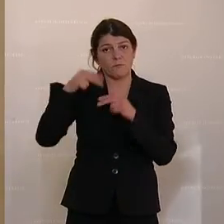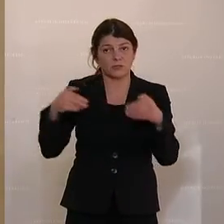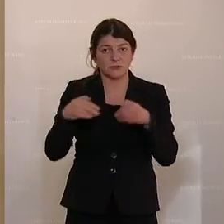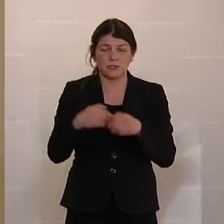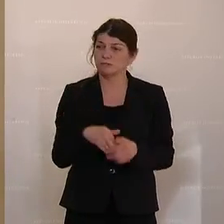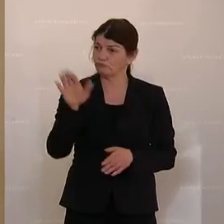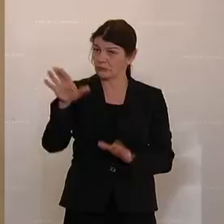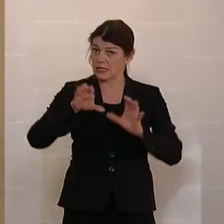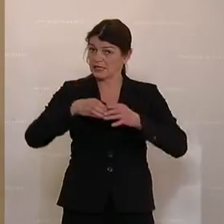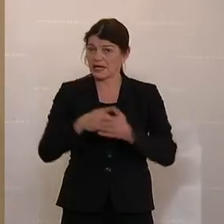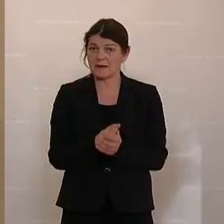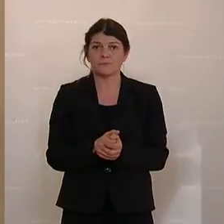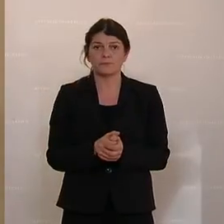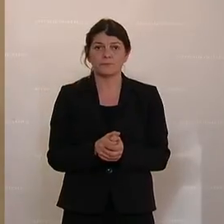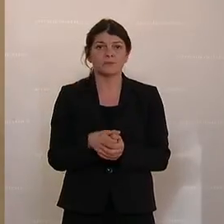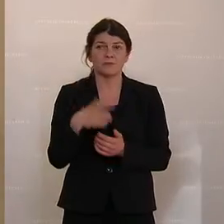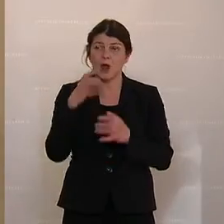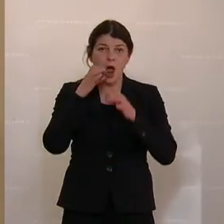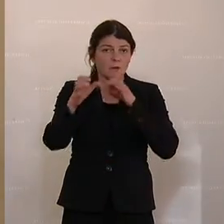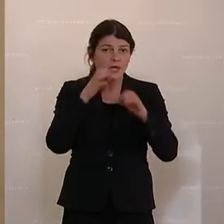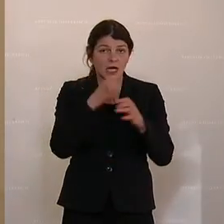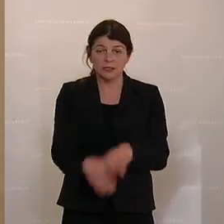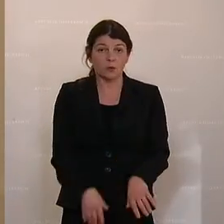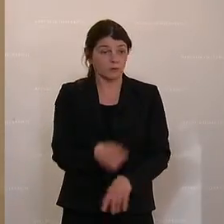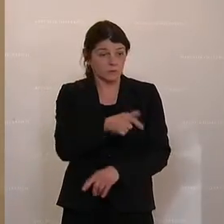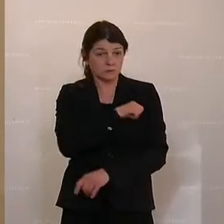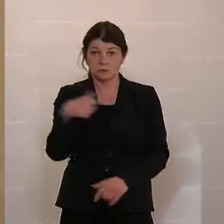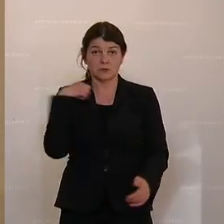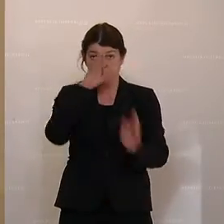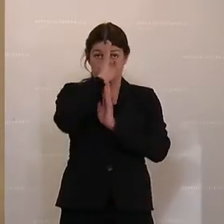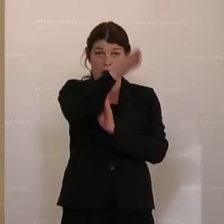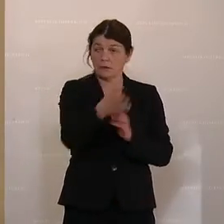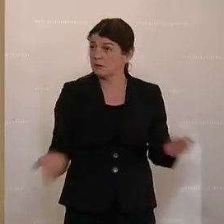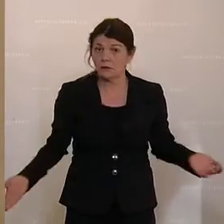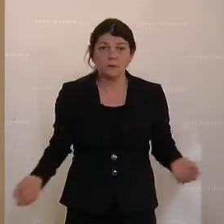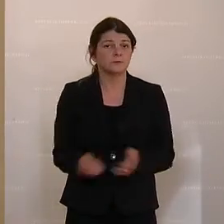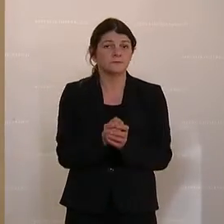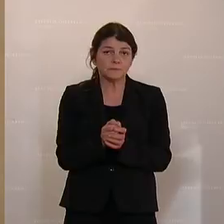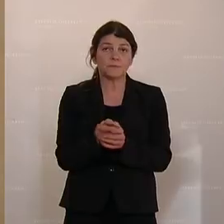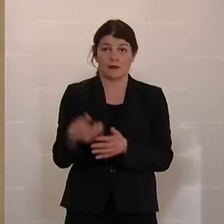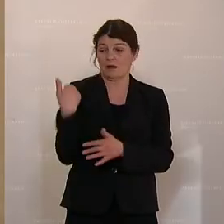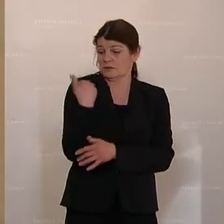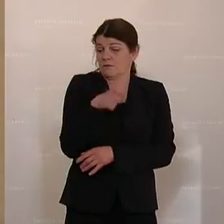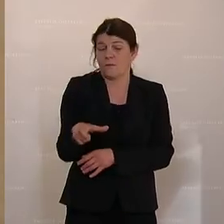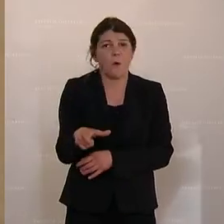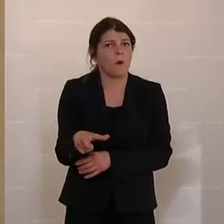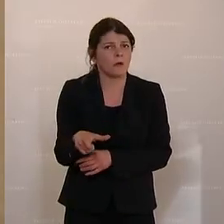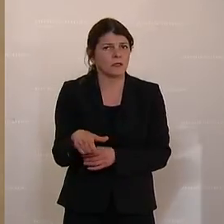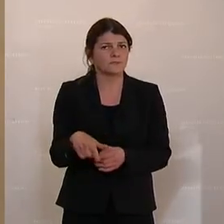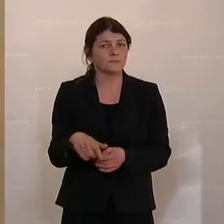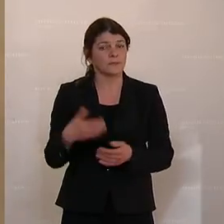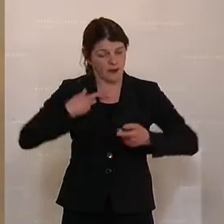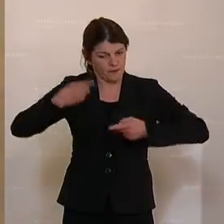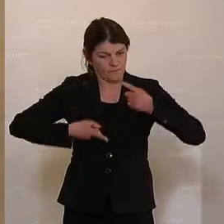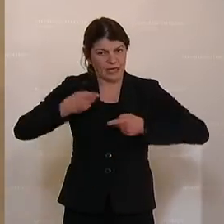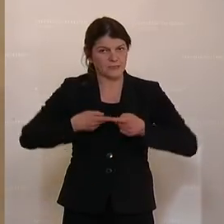Kommunikation hat sich hier völlig verselbstständigt, hat vergangene Woche eine Weisung,